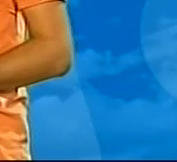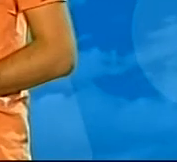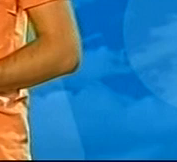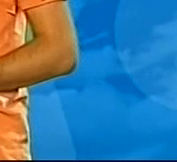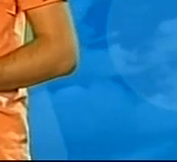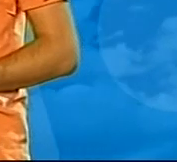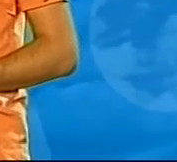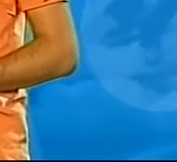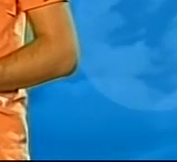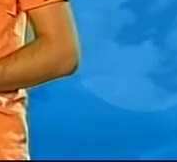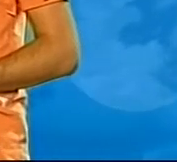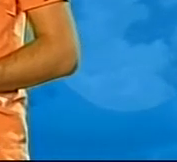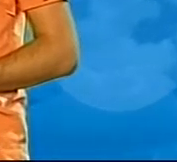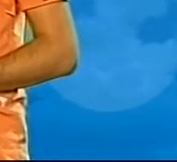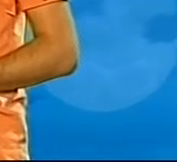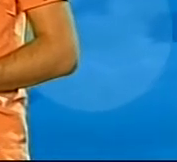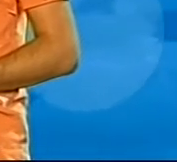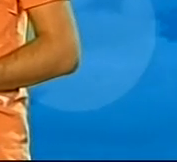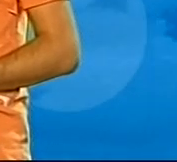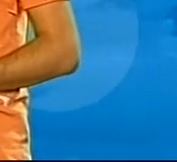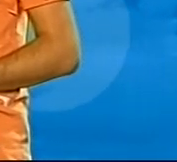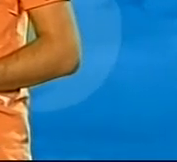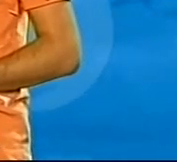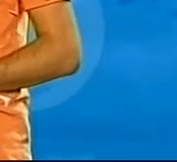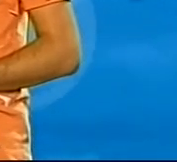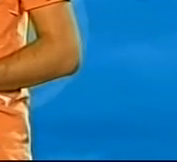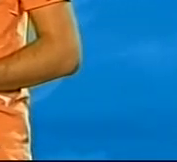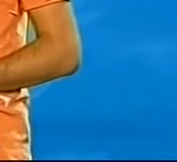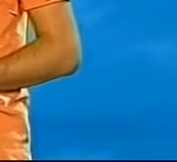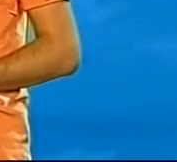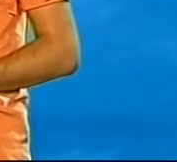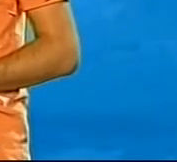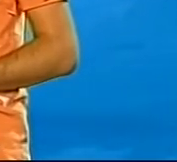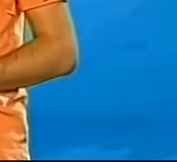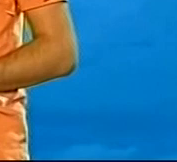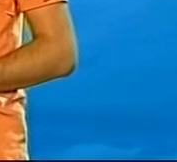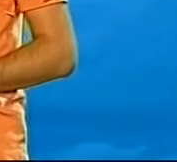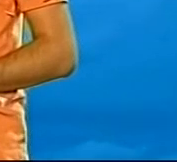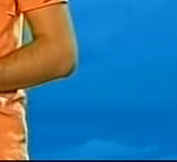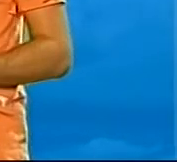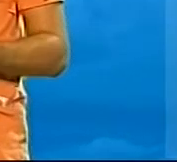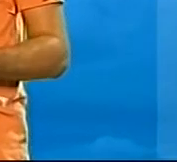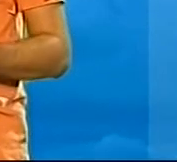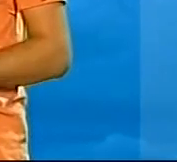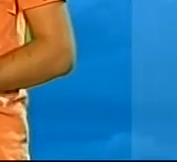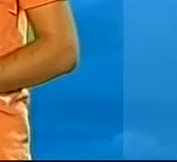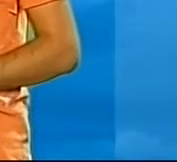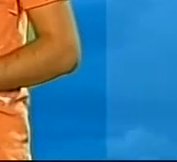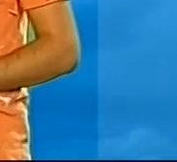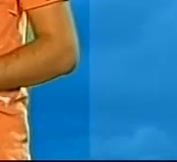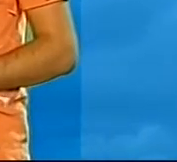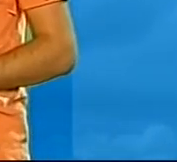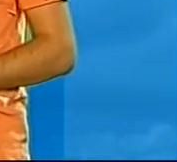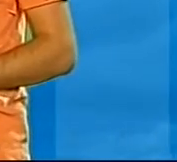Вітаю. Для вас у студії працює Костянтин Шутенко. В ефірі Суспільного прогноз погоди на 17 вересня. За словами